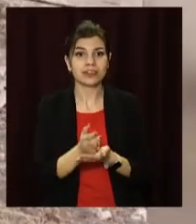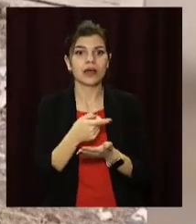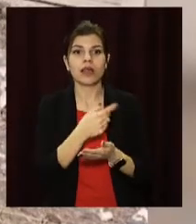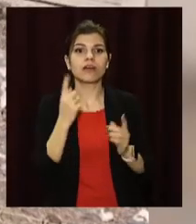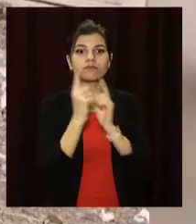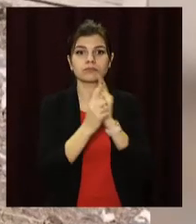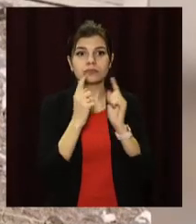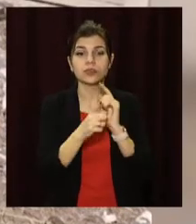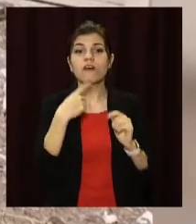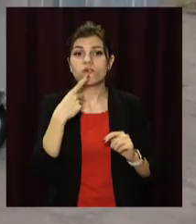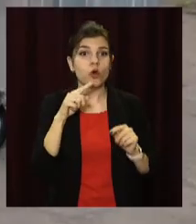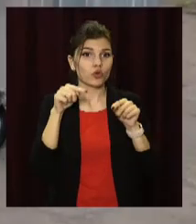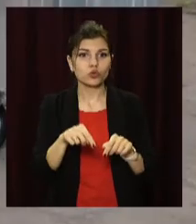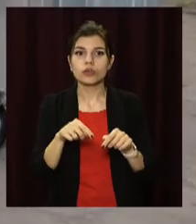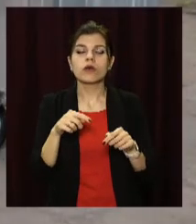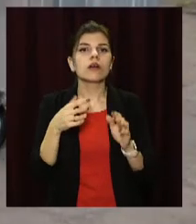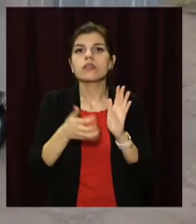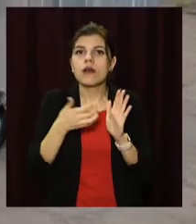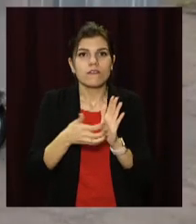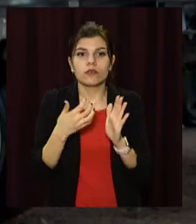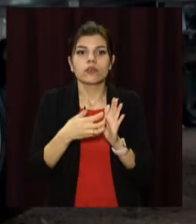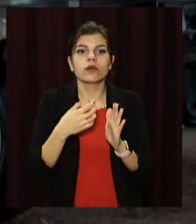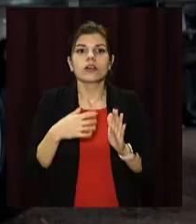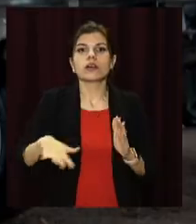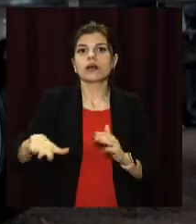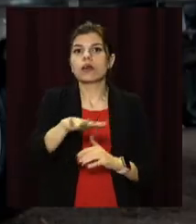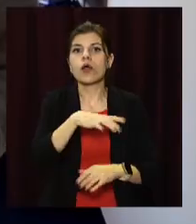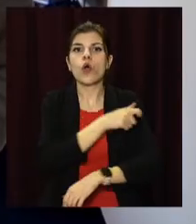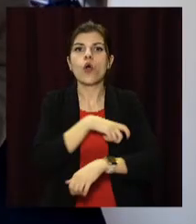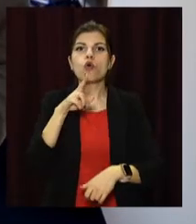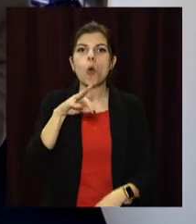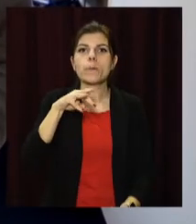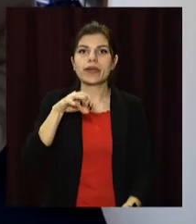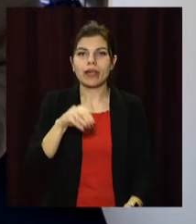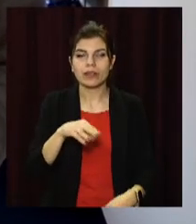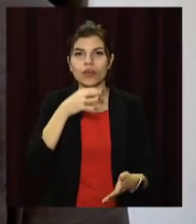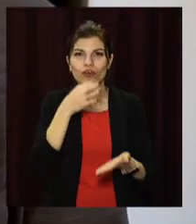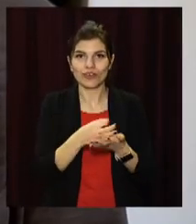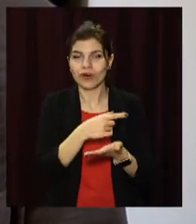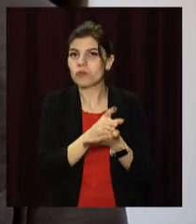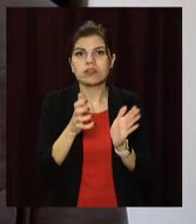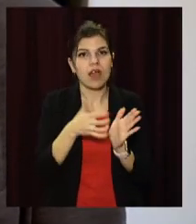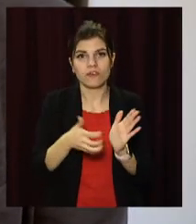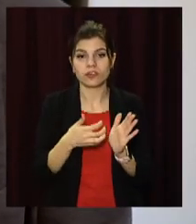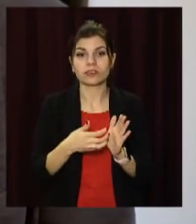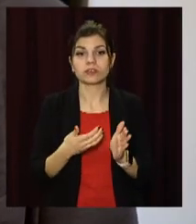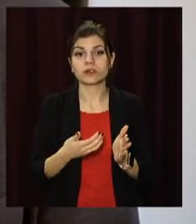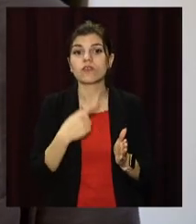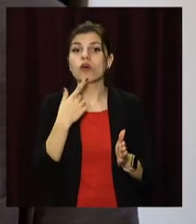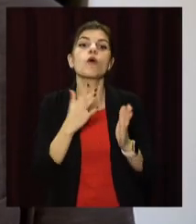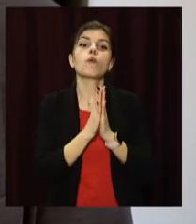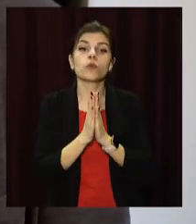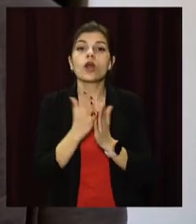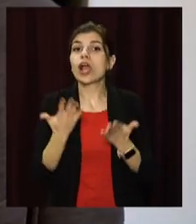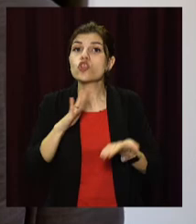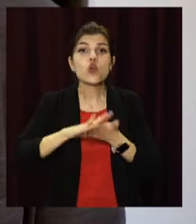на полігон. Мовляв, тут недопрацьовують вуличні та квартальні комітети, переконані у профільному департаменті. Будь ласка, якщо нема